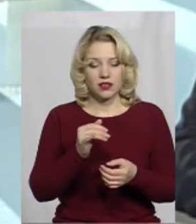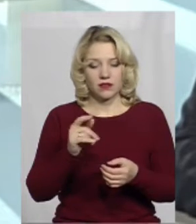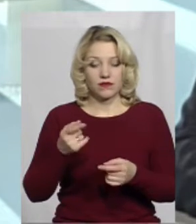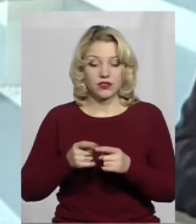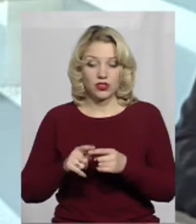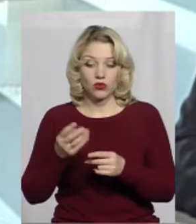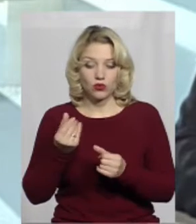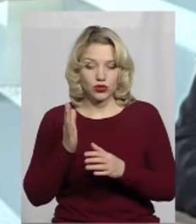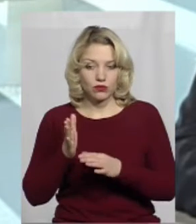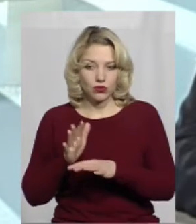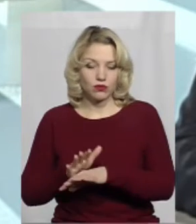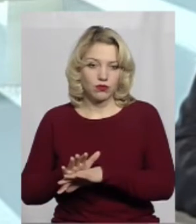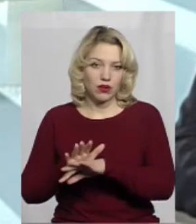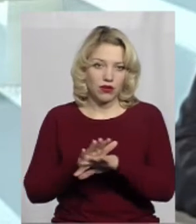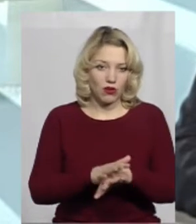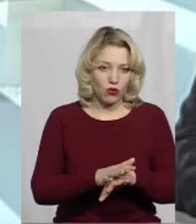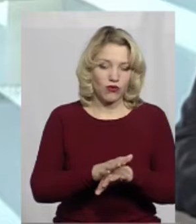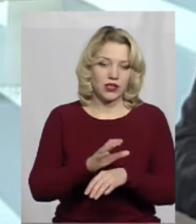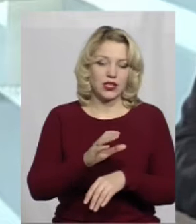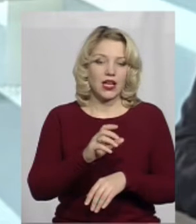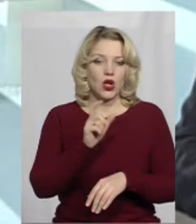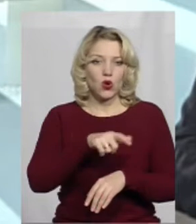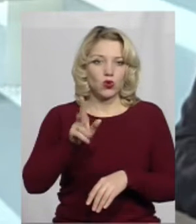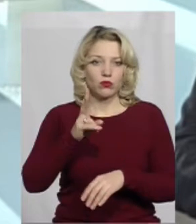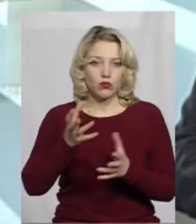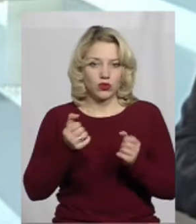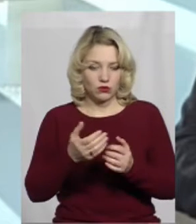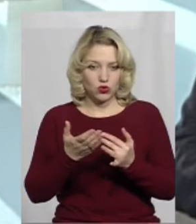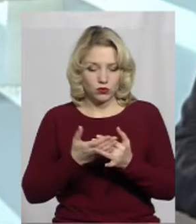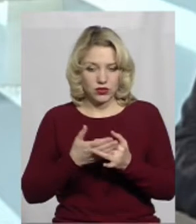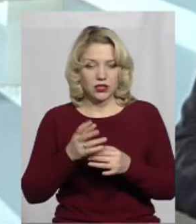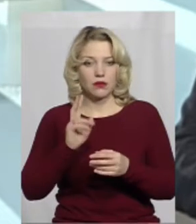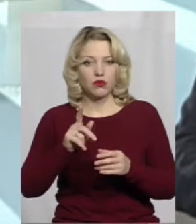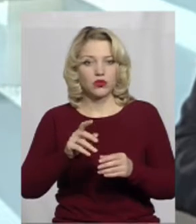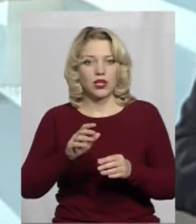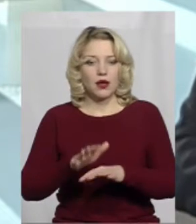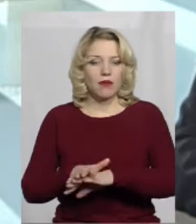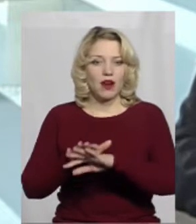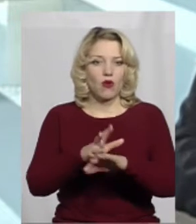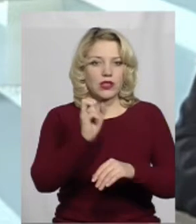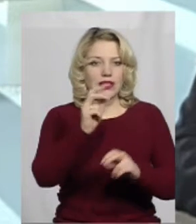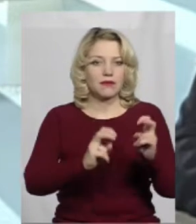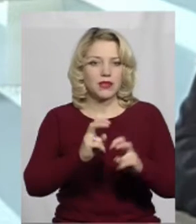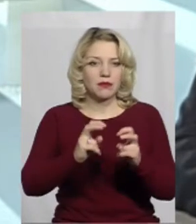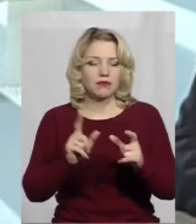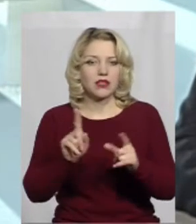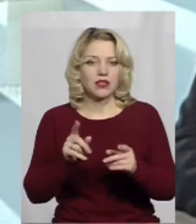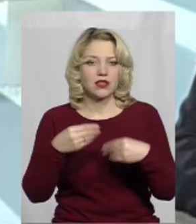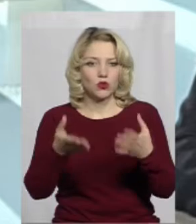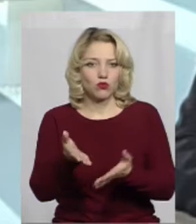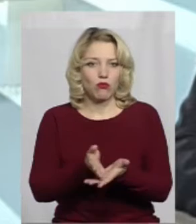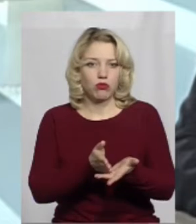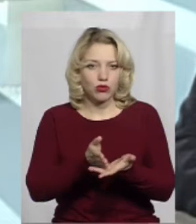перераховуватися сума субсидії на підприємства, які надають послуги, відповідно. І при економії,